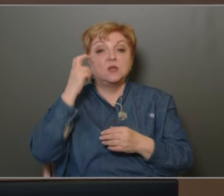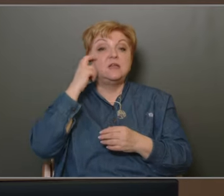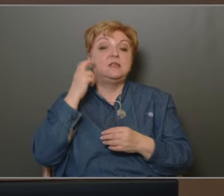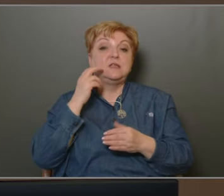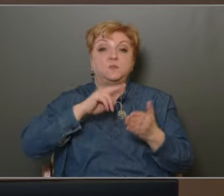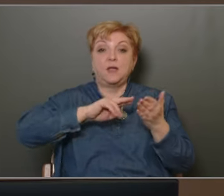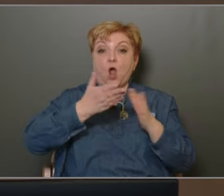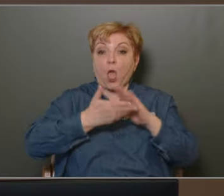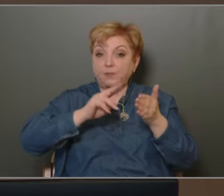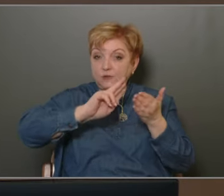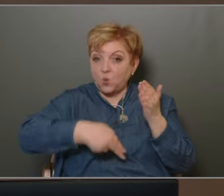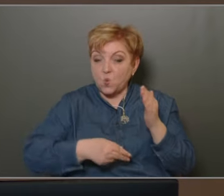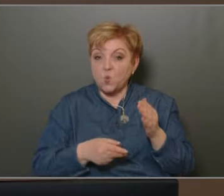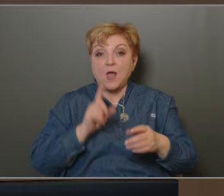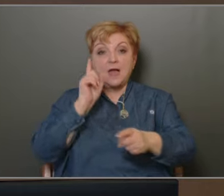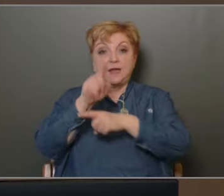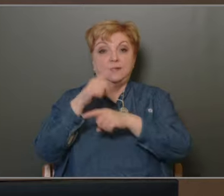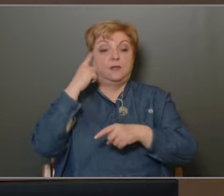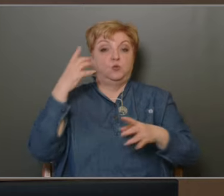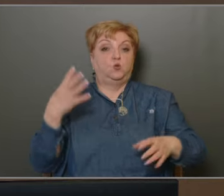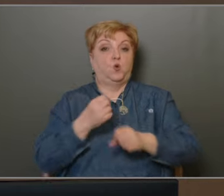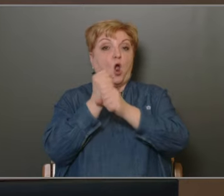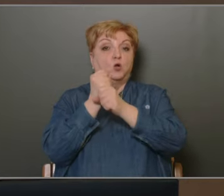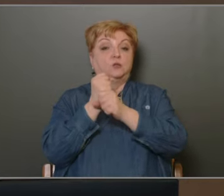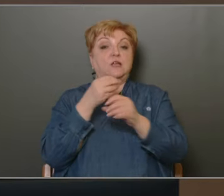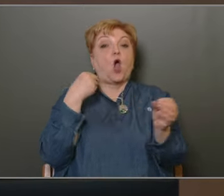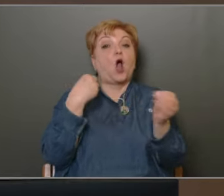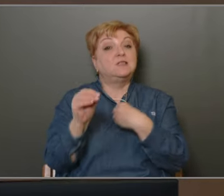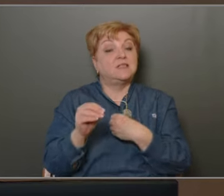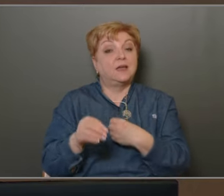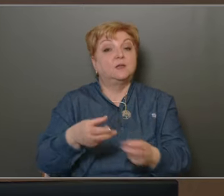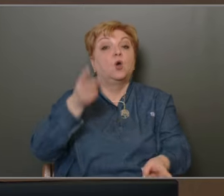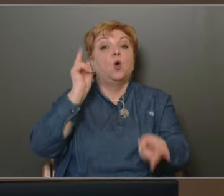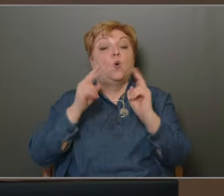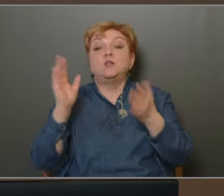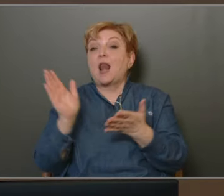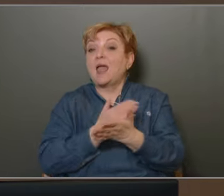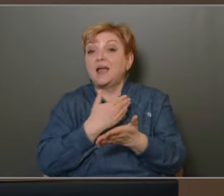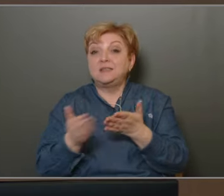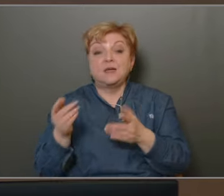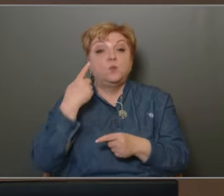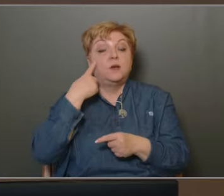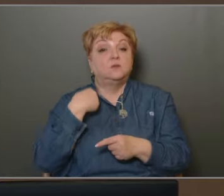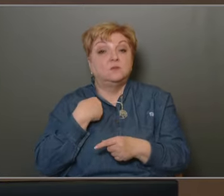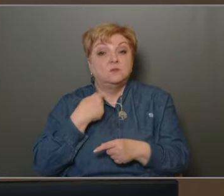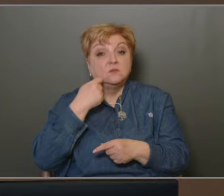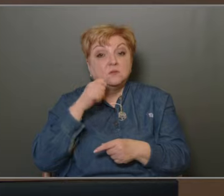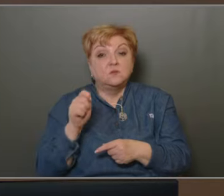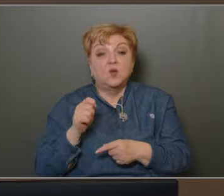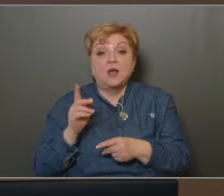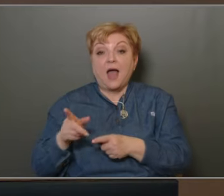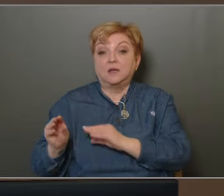alapítója elkészüljön, és rendeletet tudjunk alkotni majd azért, hogy a legegyszerűsben sikeredjen